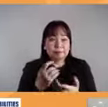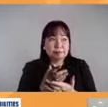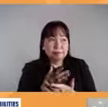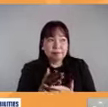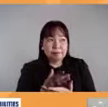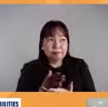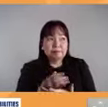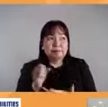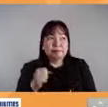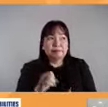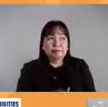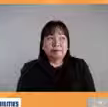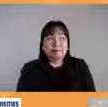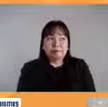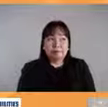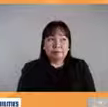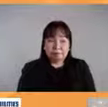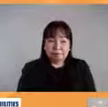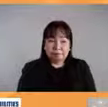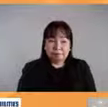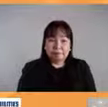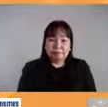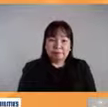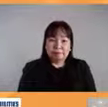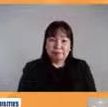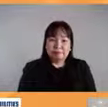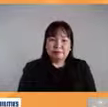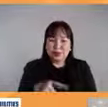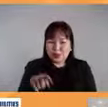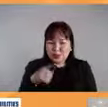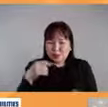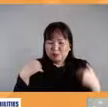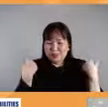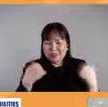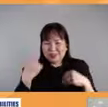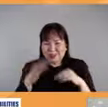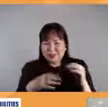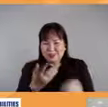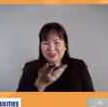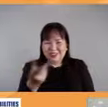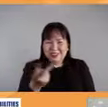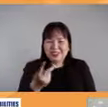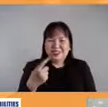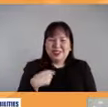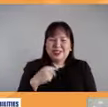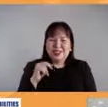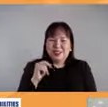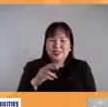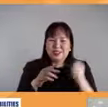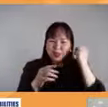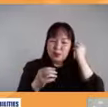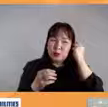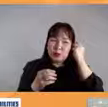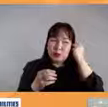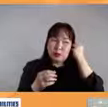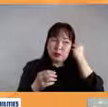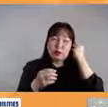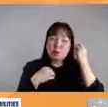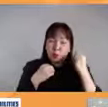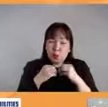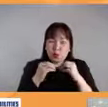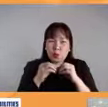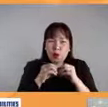because syempre I'm relatively younger than them so ako yung isa sa mga mas naka feel or naka observe